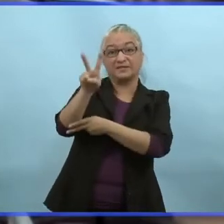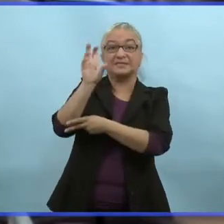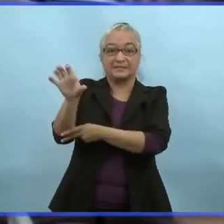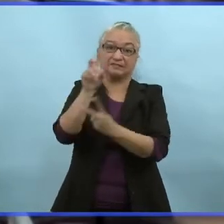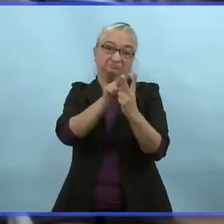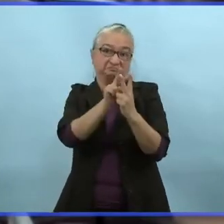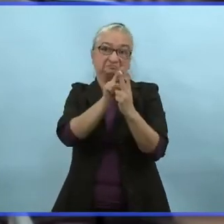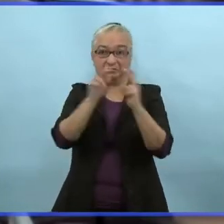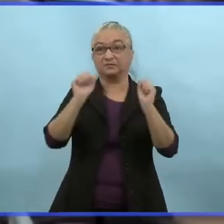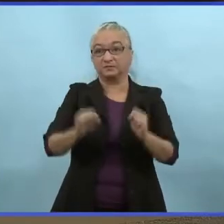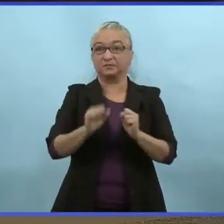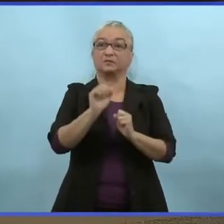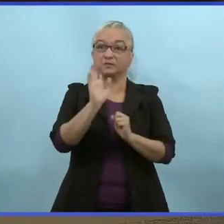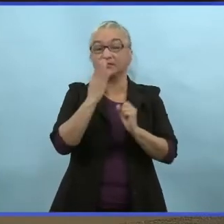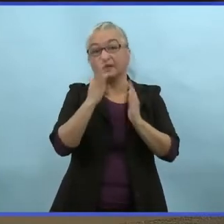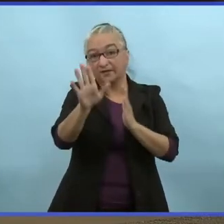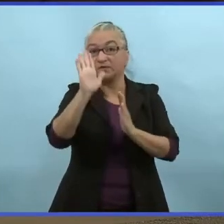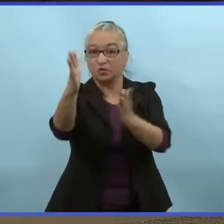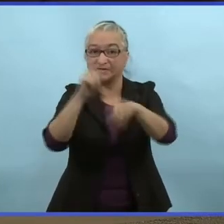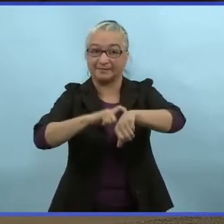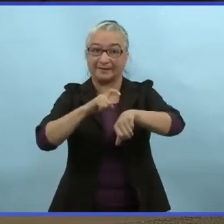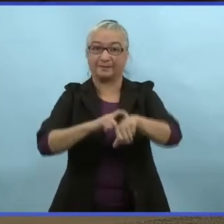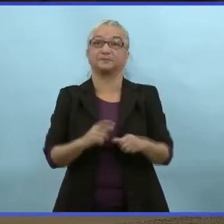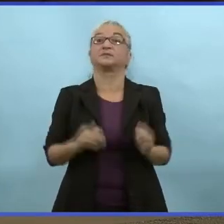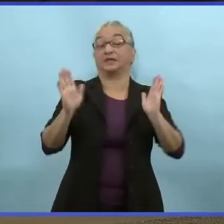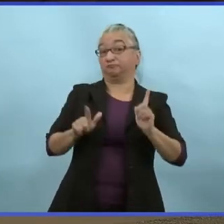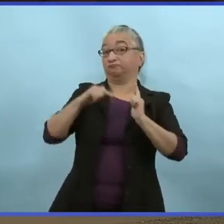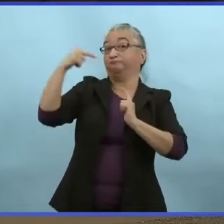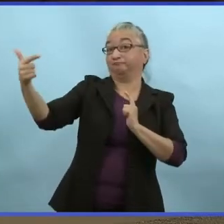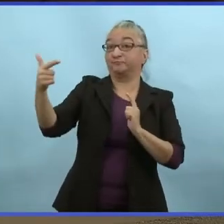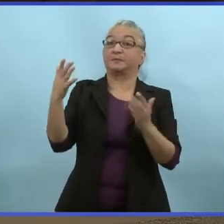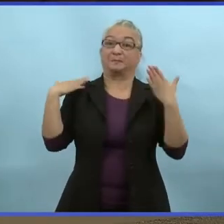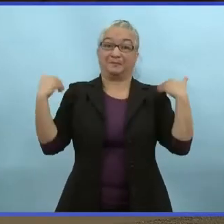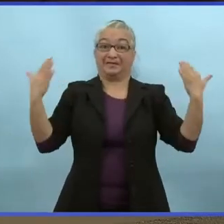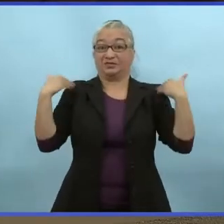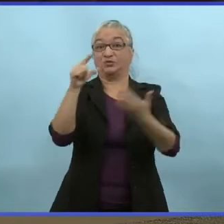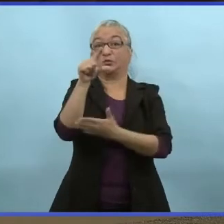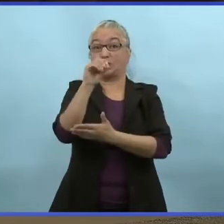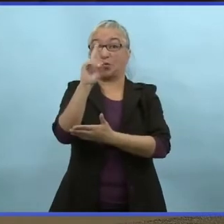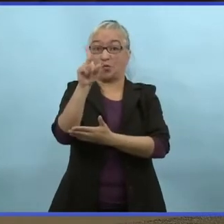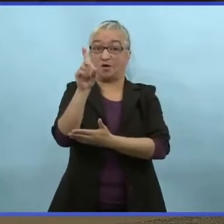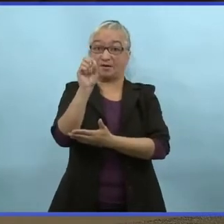Merci pour votre temps et je passe la parole à la ministre Gordon. Merci.